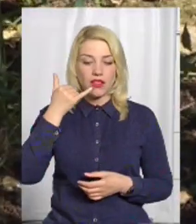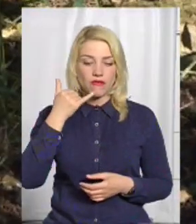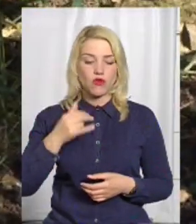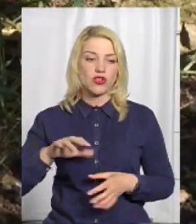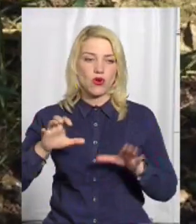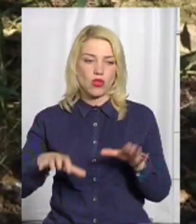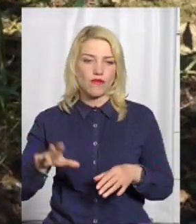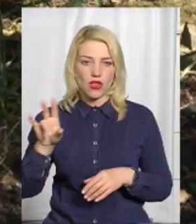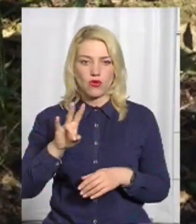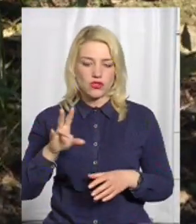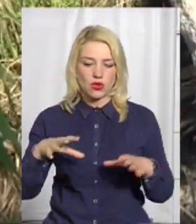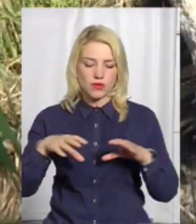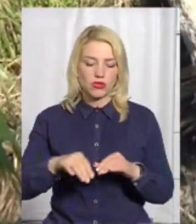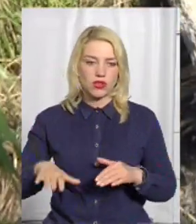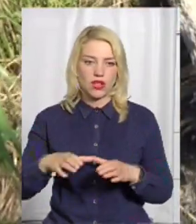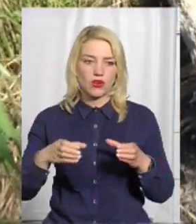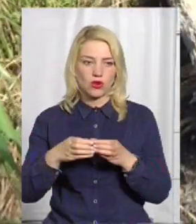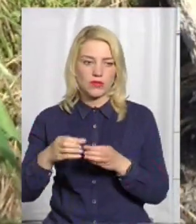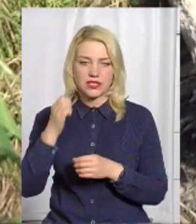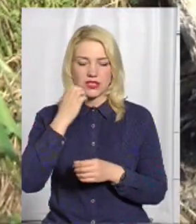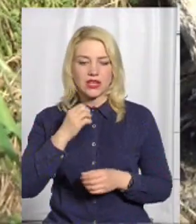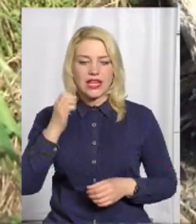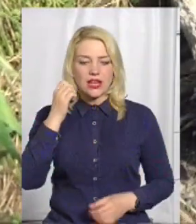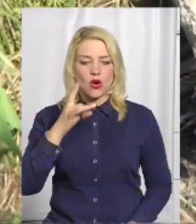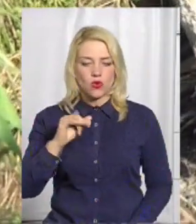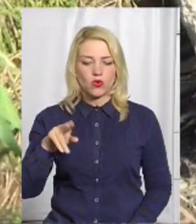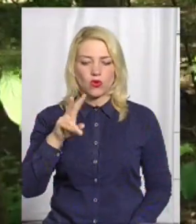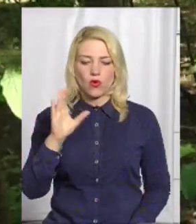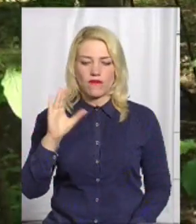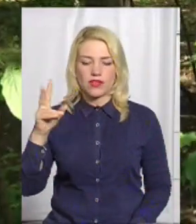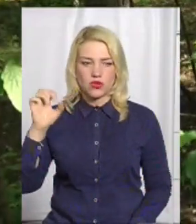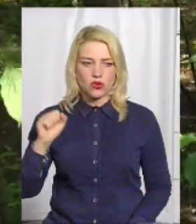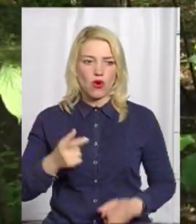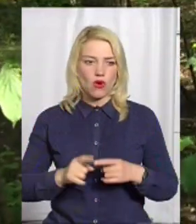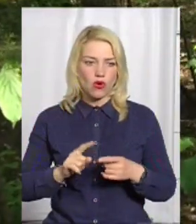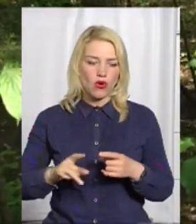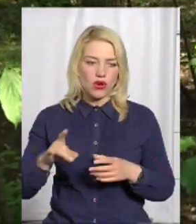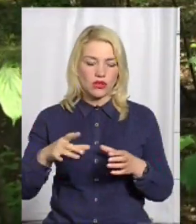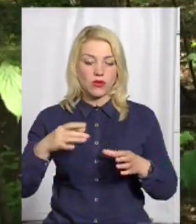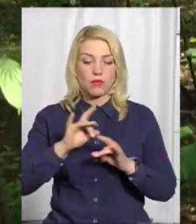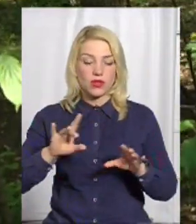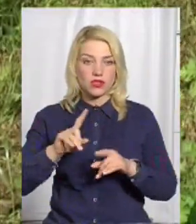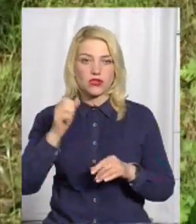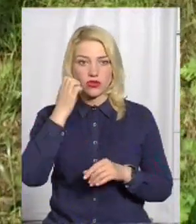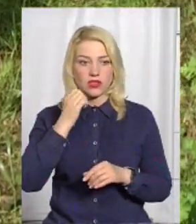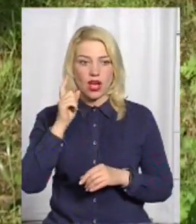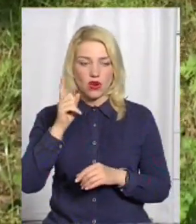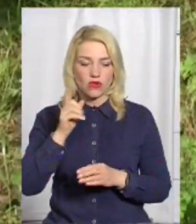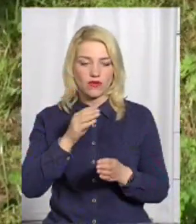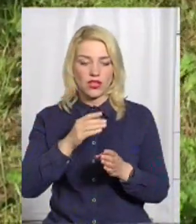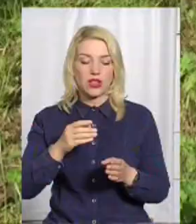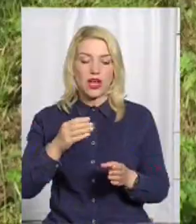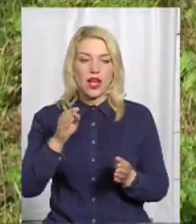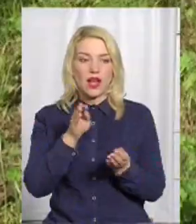тергромади Олег Московчук та староста Рудковецького старостинського округу Галина Поляруш пояснили, старовине кладовище знаходиться на території